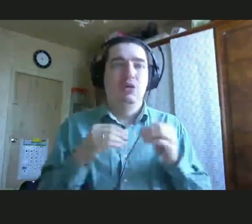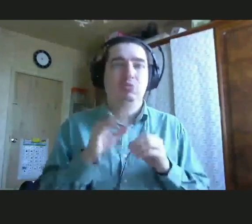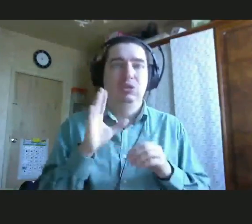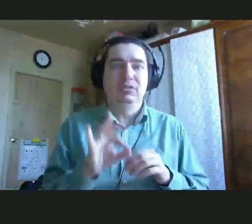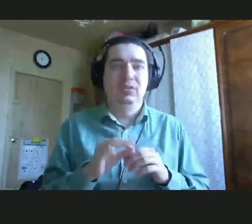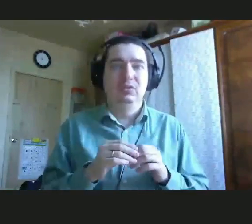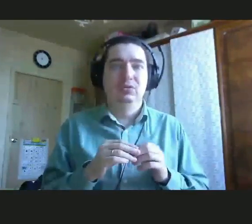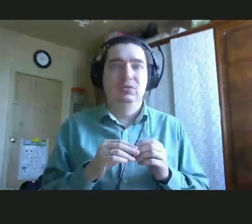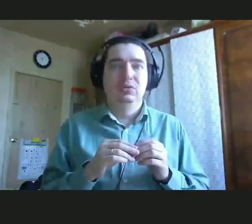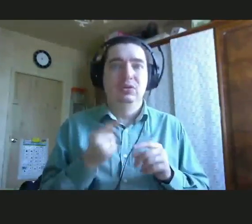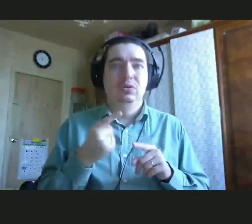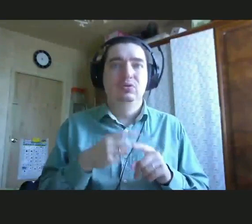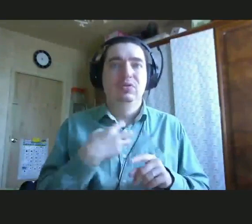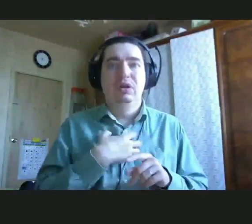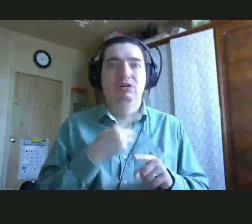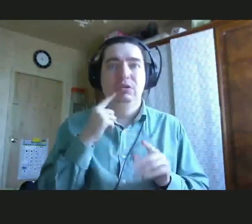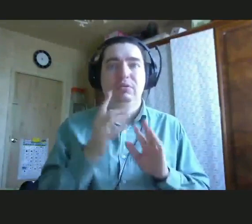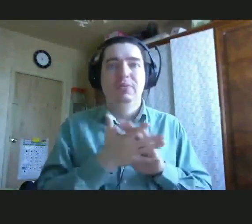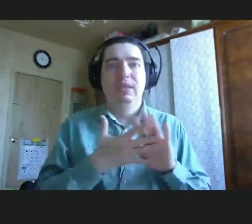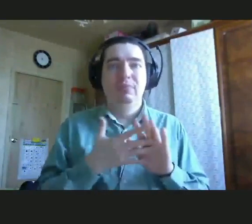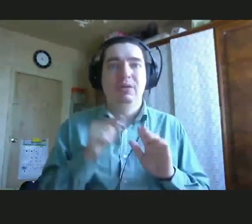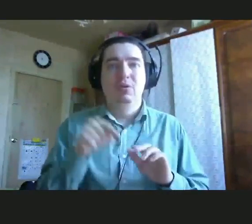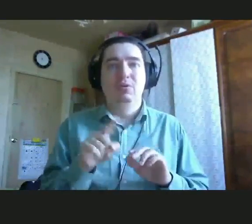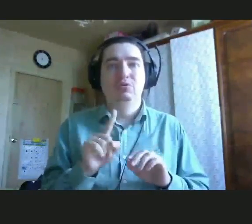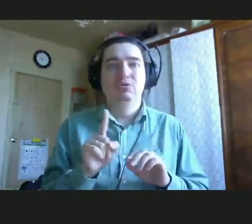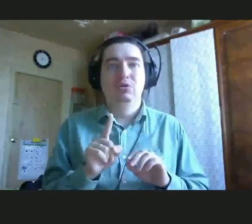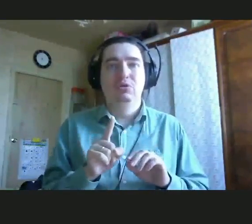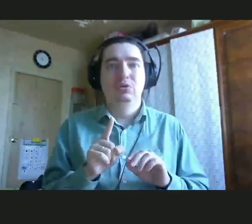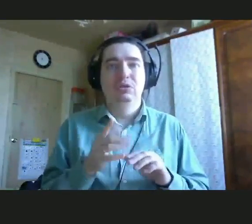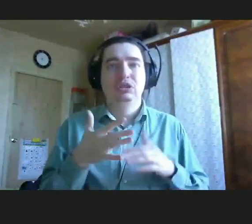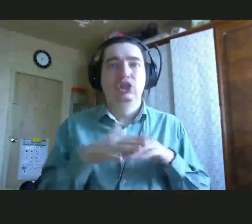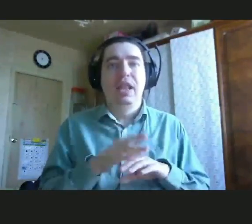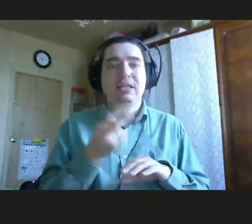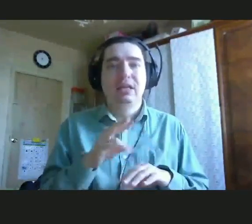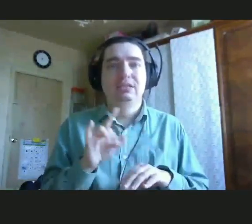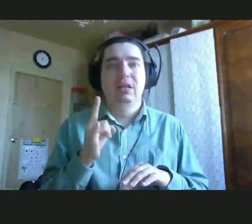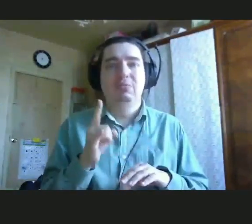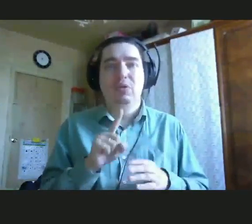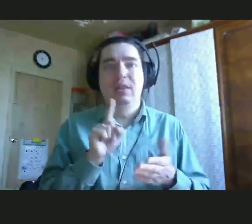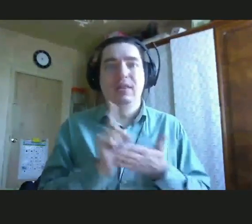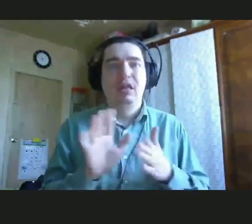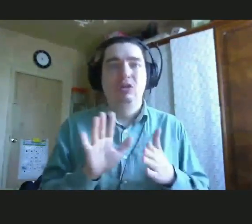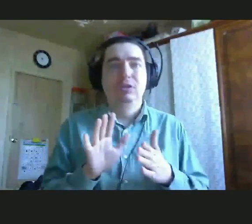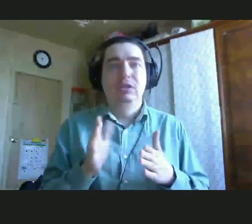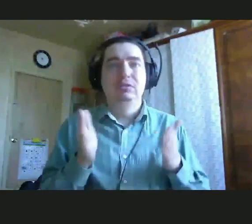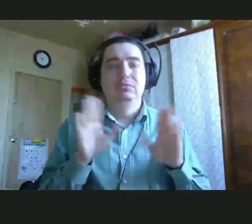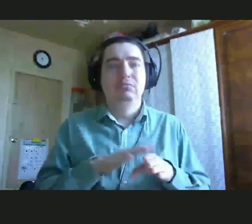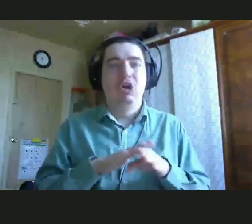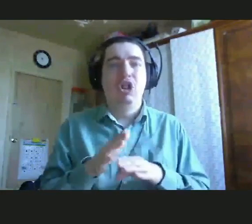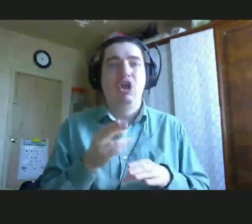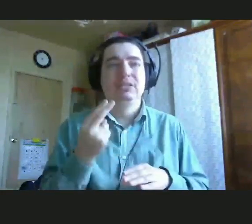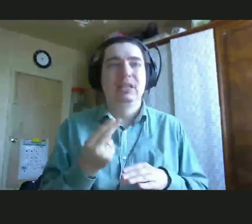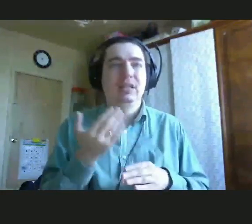Еще одно правило, которое очень важно понимать, это то, что социализация ребенка не должна стать самоцелью его